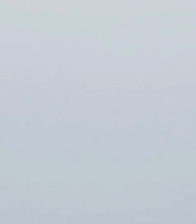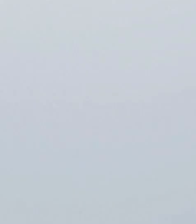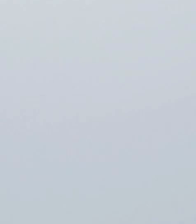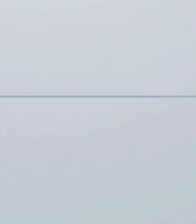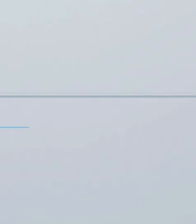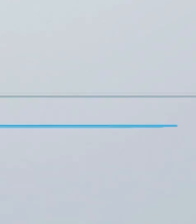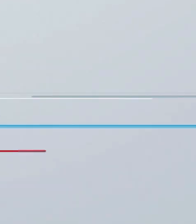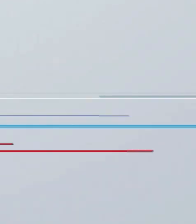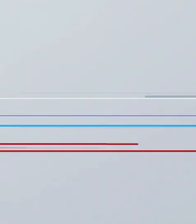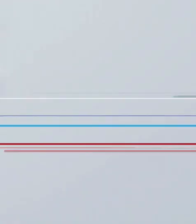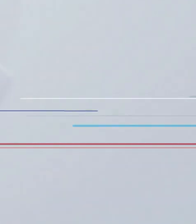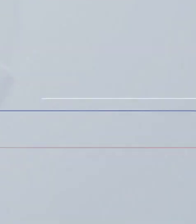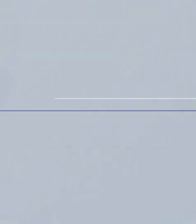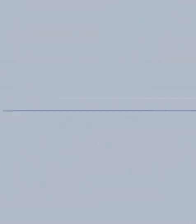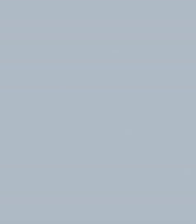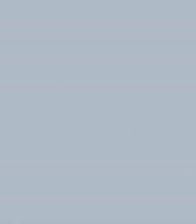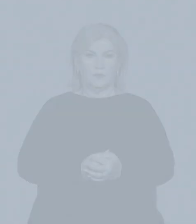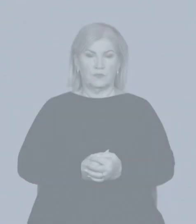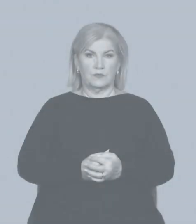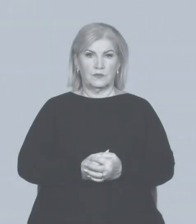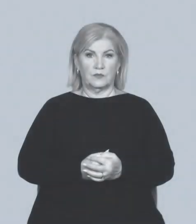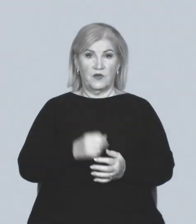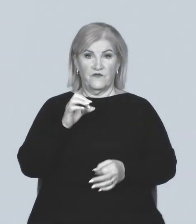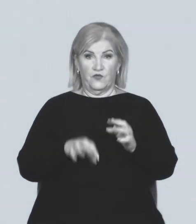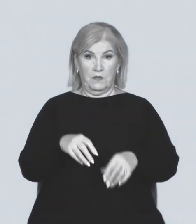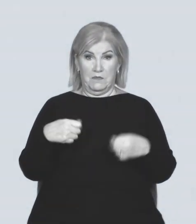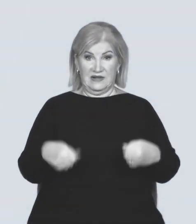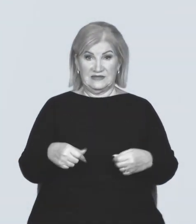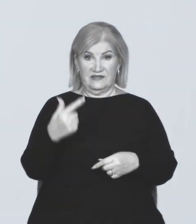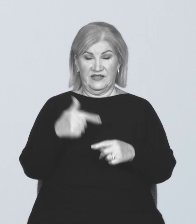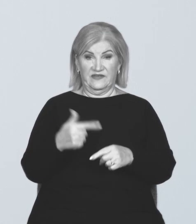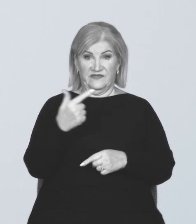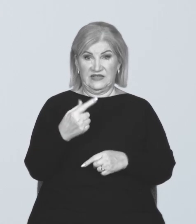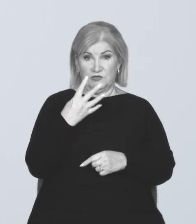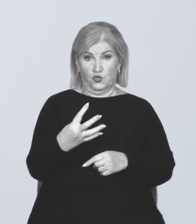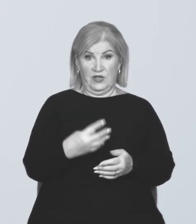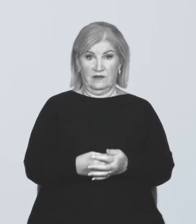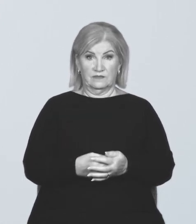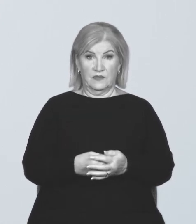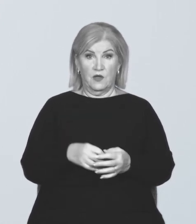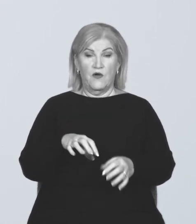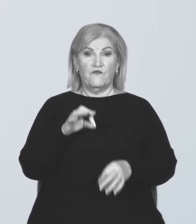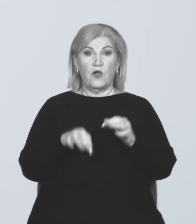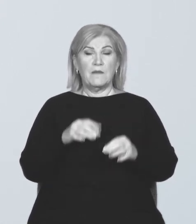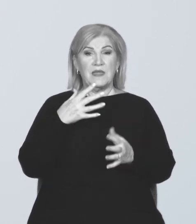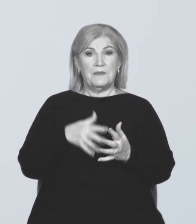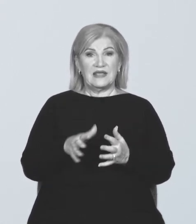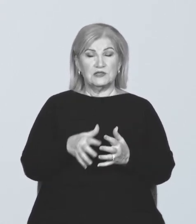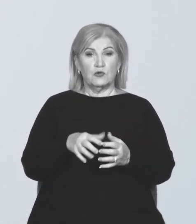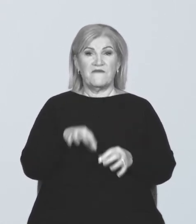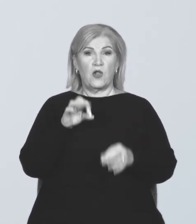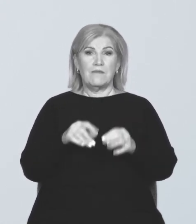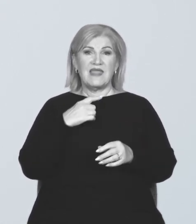Voľby prezidenta 2024. Volí celé Slovensko. Volebné prieskumy a volebné ankety.